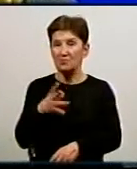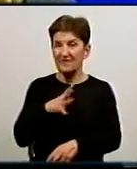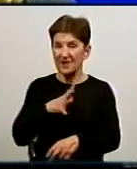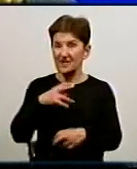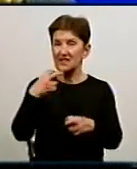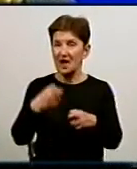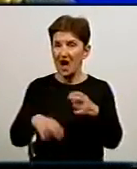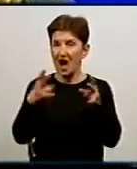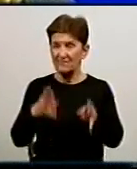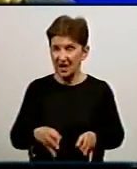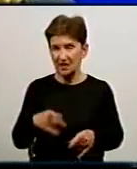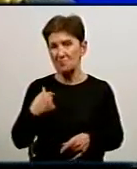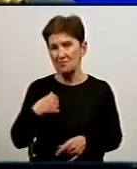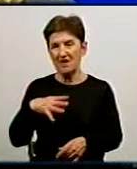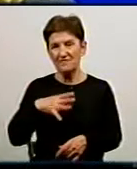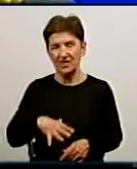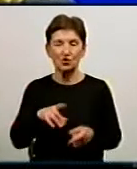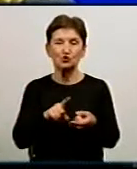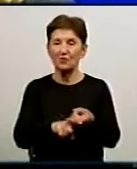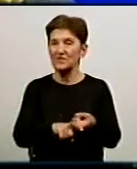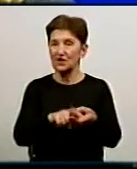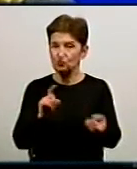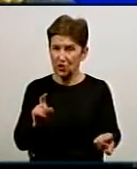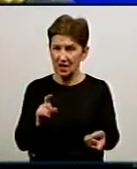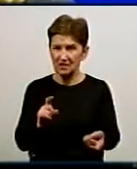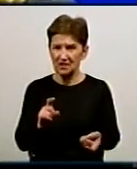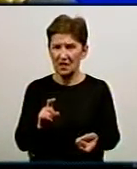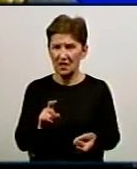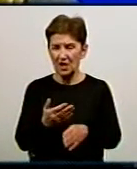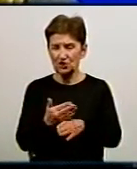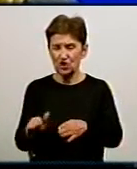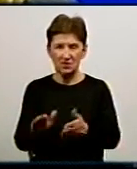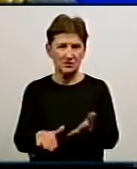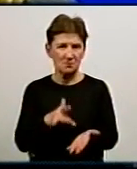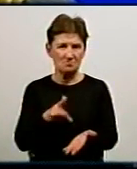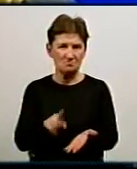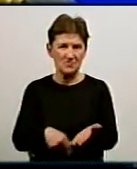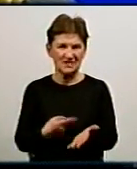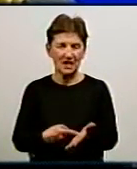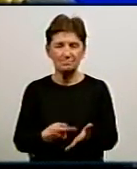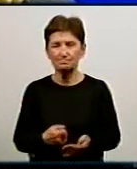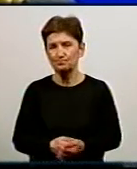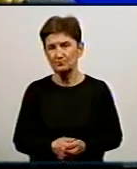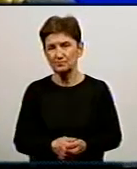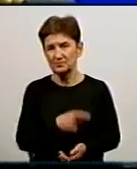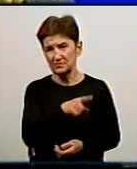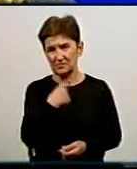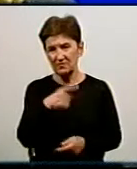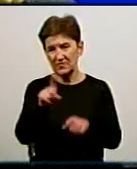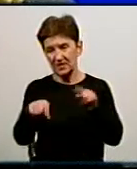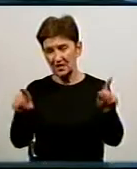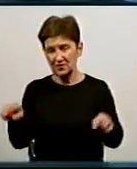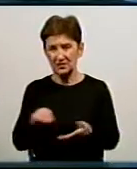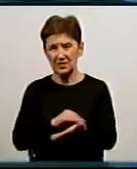ми вимушені відключати водопостачання на цю частину міста. А правда те, що в окремі засоби масової